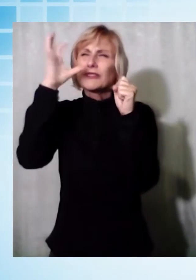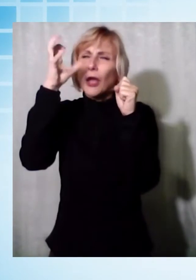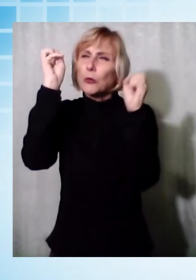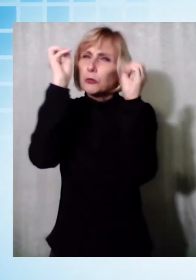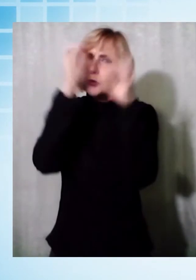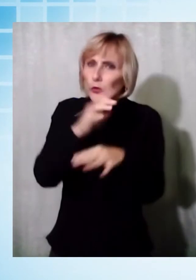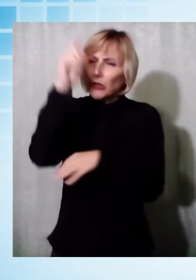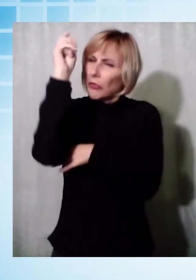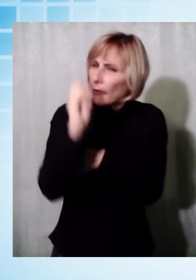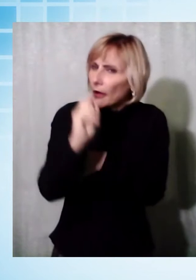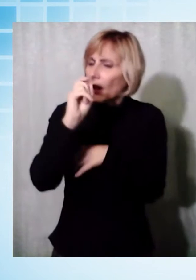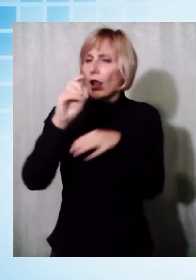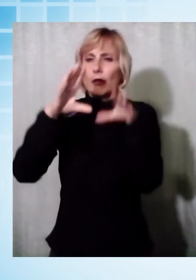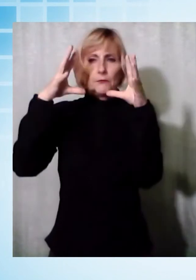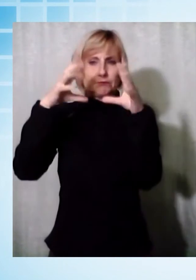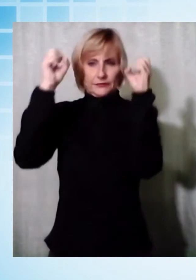dei giorni scorsi.